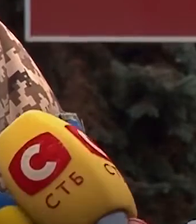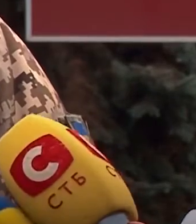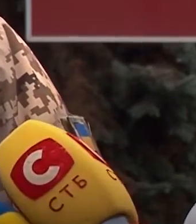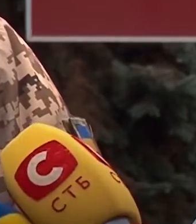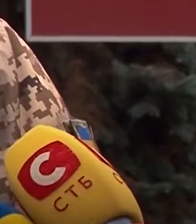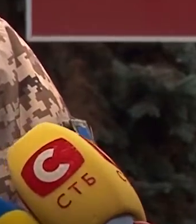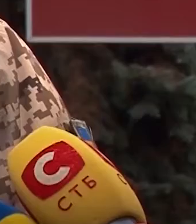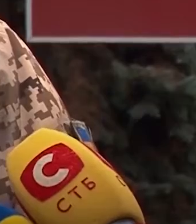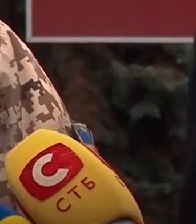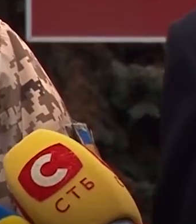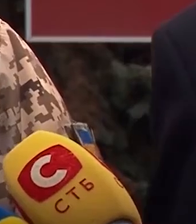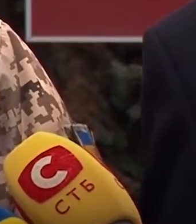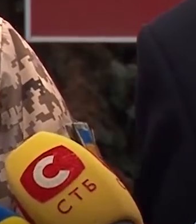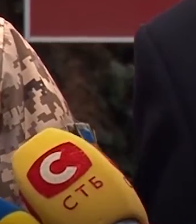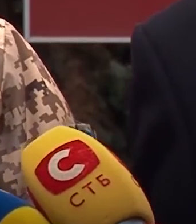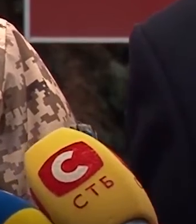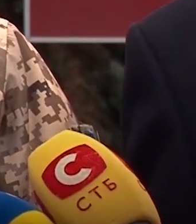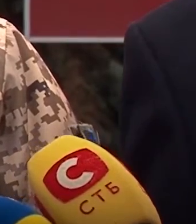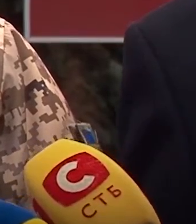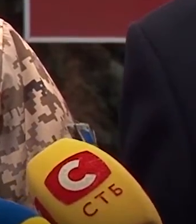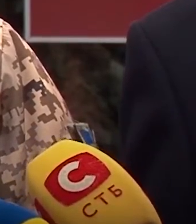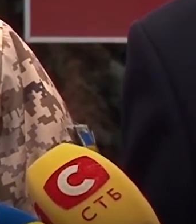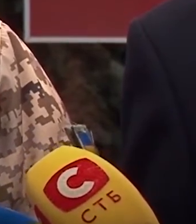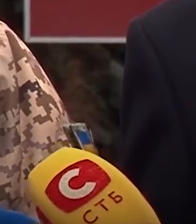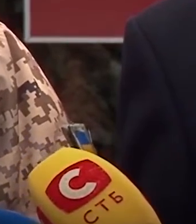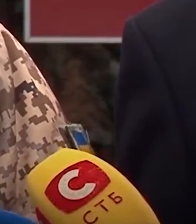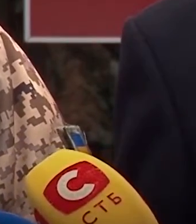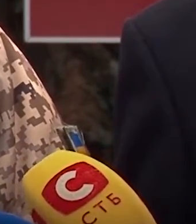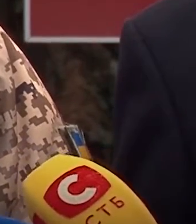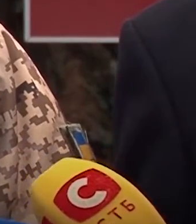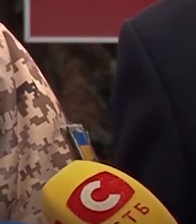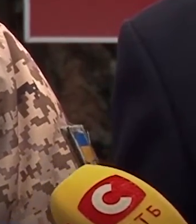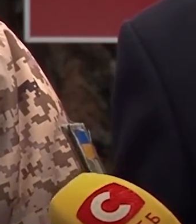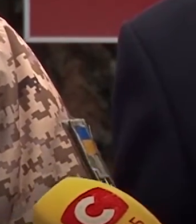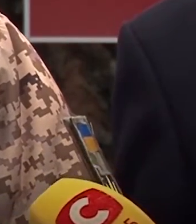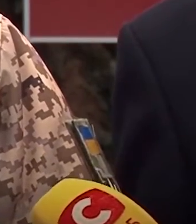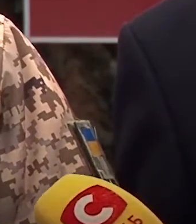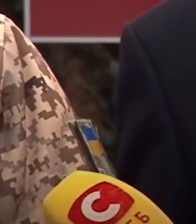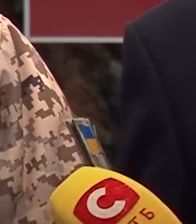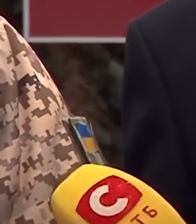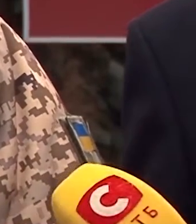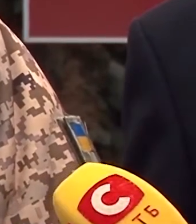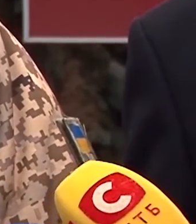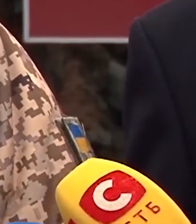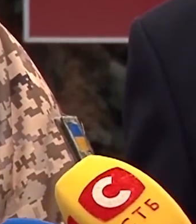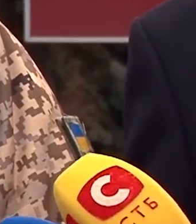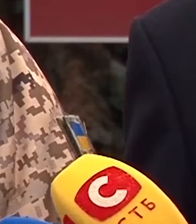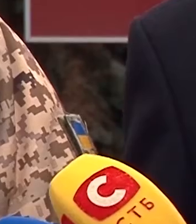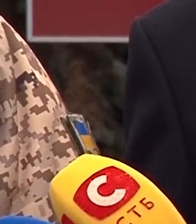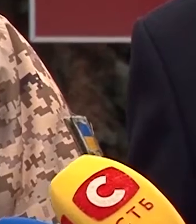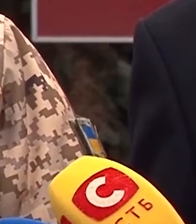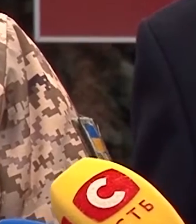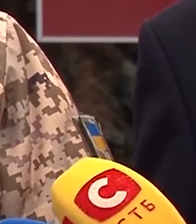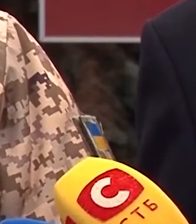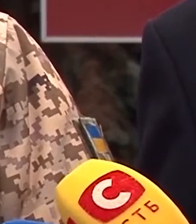не важкий, вона може з вами вільно спілкуватися, якщо ви будете бажати. Її стан здоров'я дозволяє